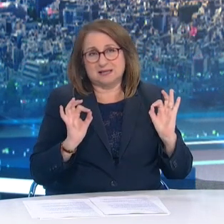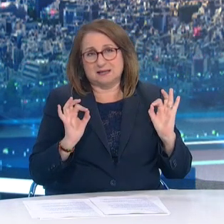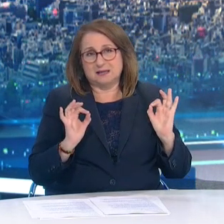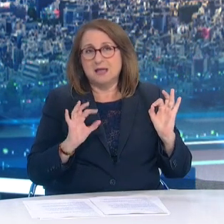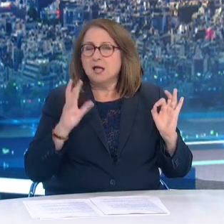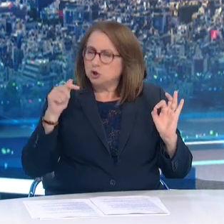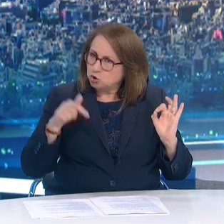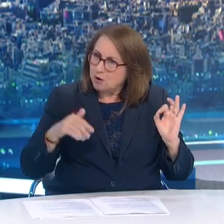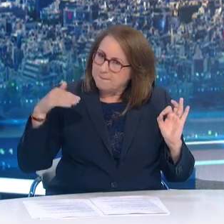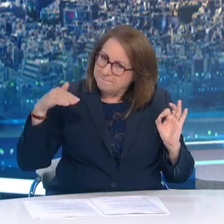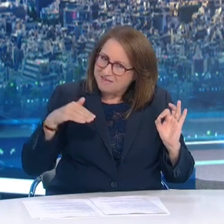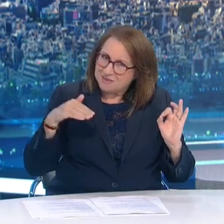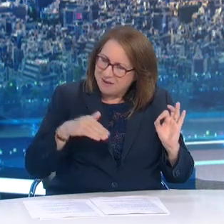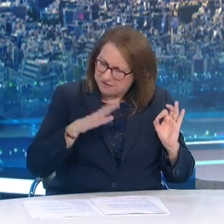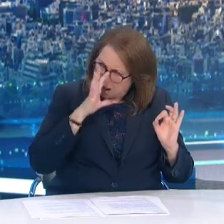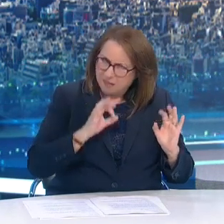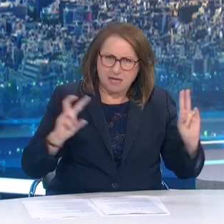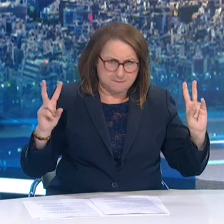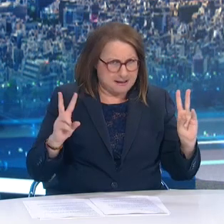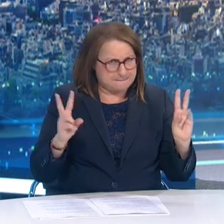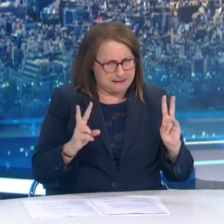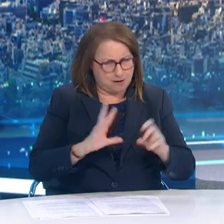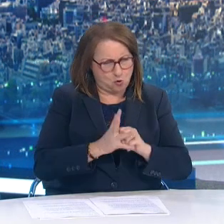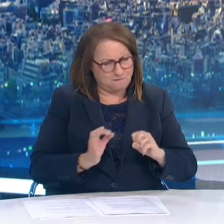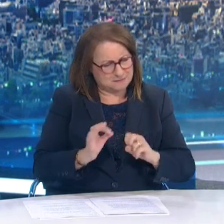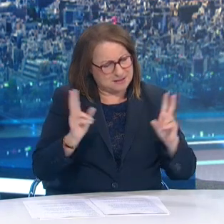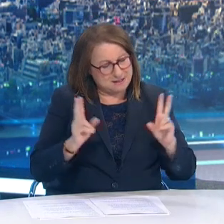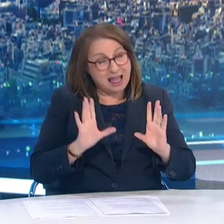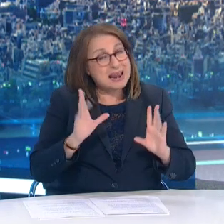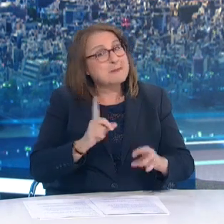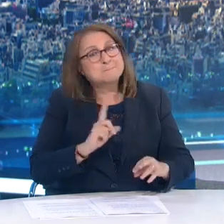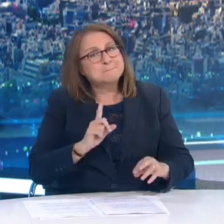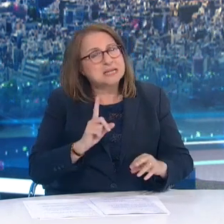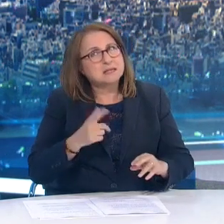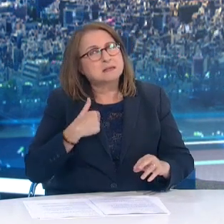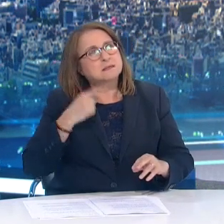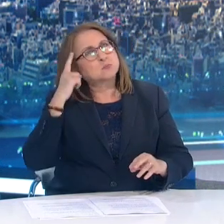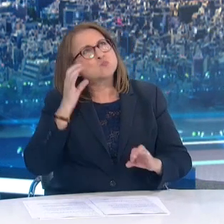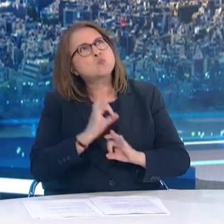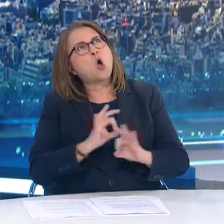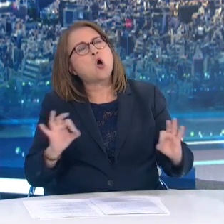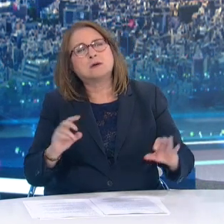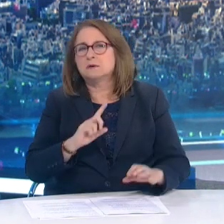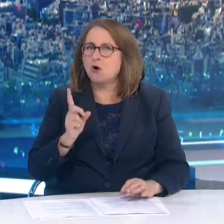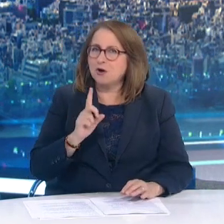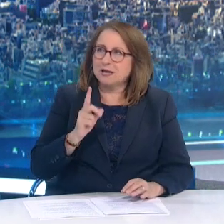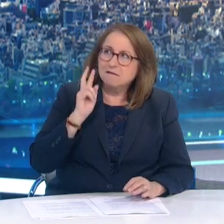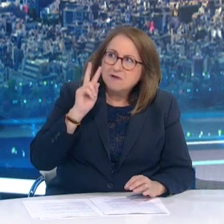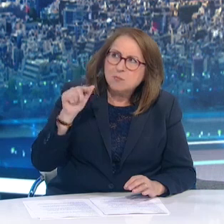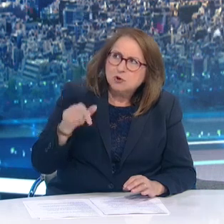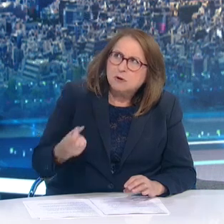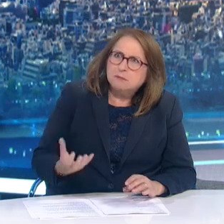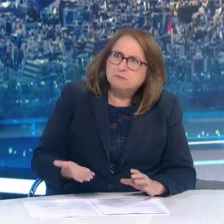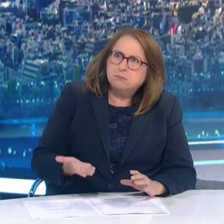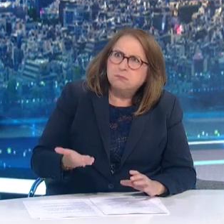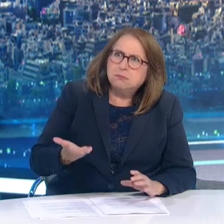συνεχίζει στη χώρα μας δεν πρέπει να οδηγήσει σε εφησυχασμό Βλέπουμε ήδη ότι χώρες της Ευρώπης και όχι μόνο εμφανίζουν αύξηση του αριθμού των νέων